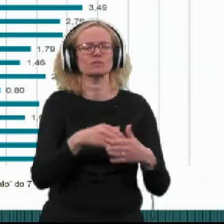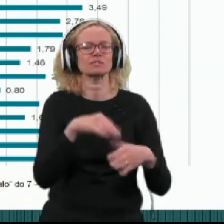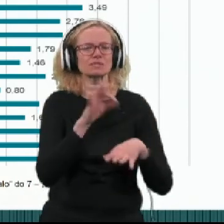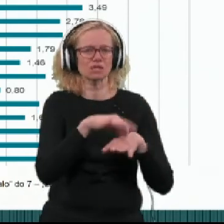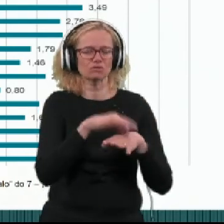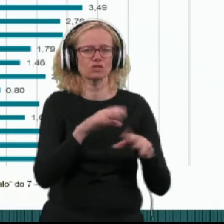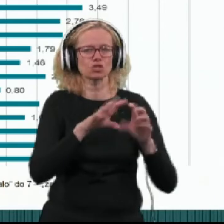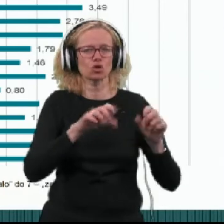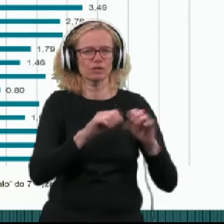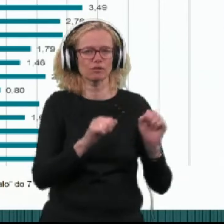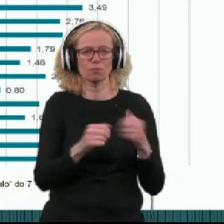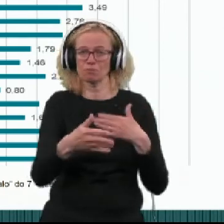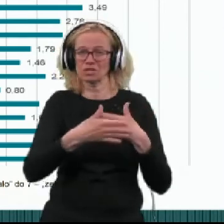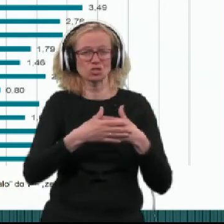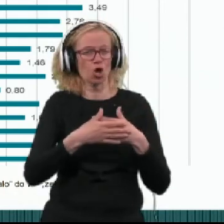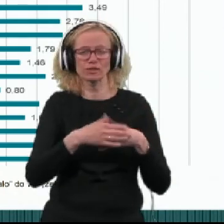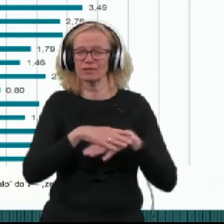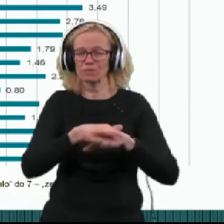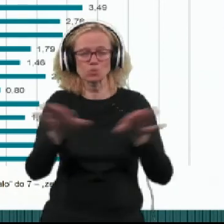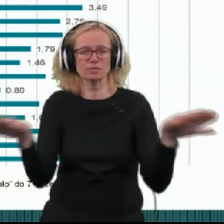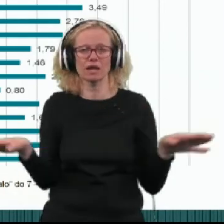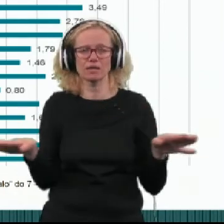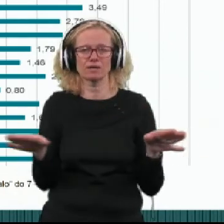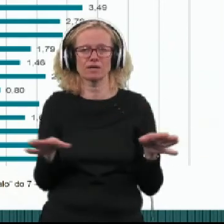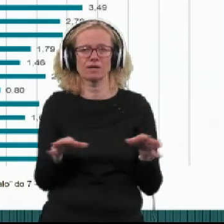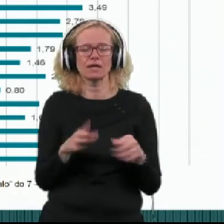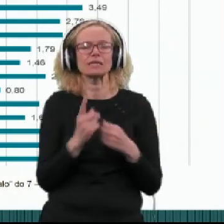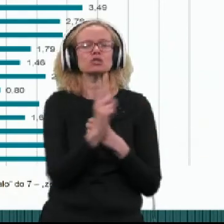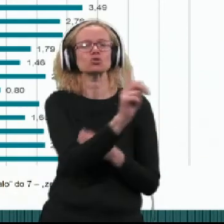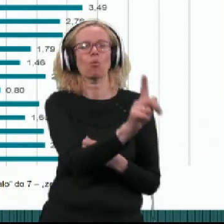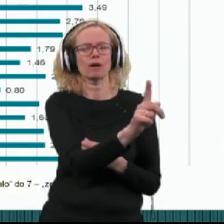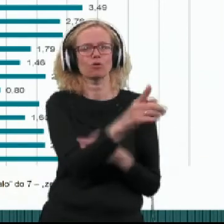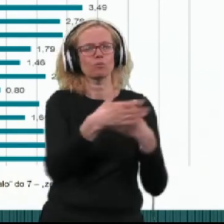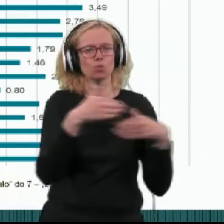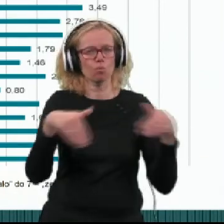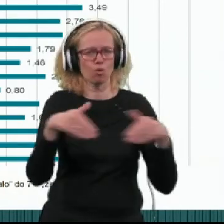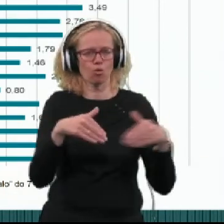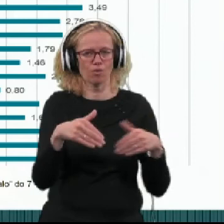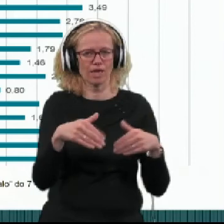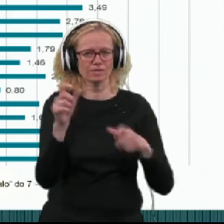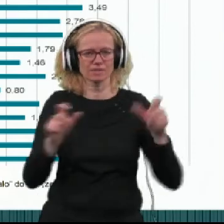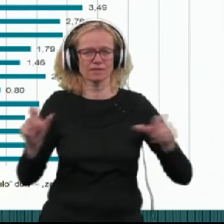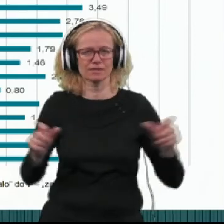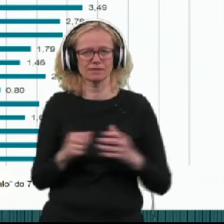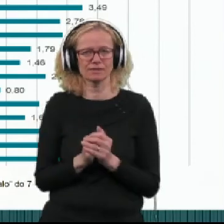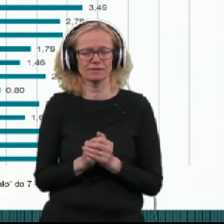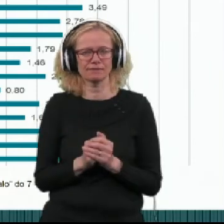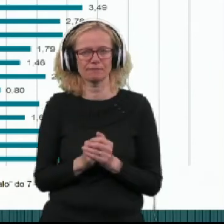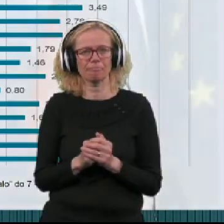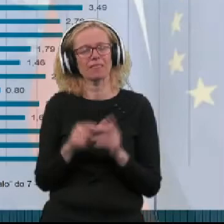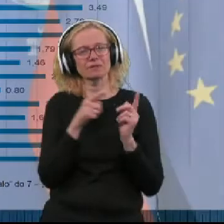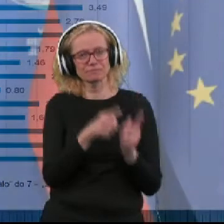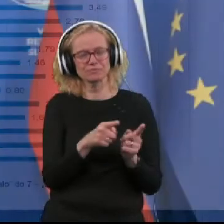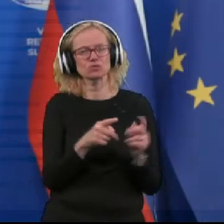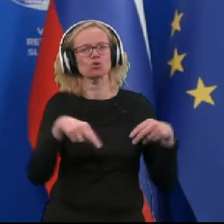storitev, so prisotne pri vseh, vendar izstopajo predvsem pri upokojencih. Slednji pa se v tem času